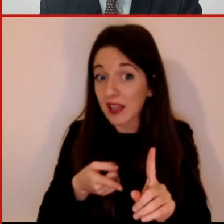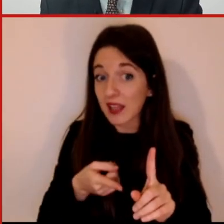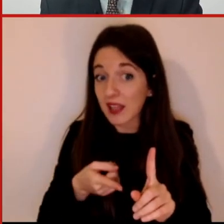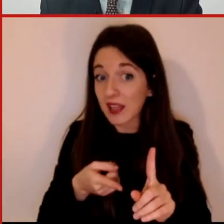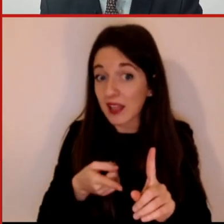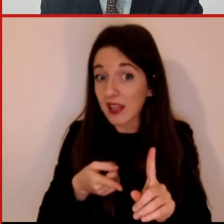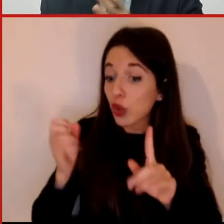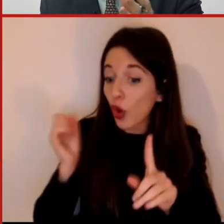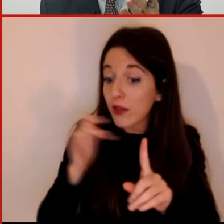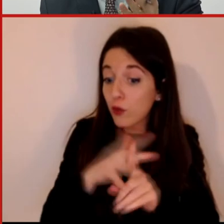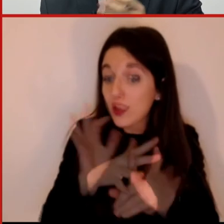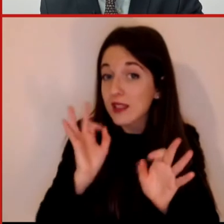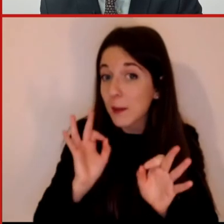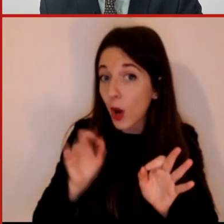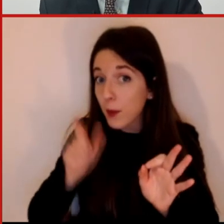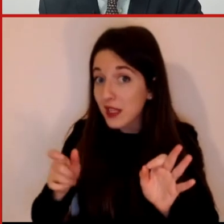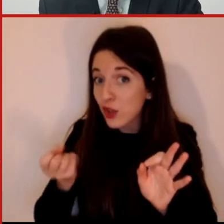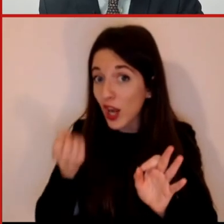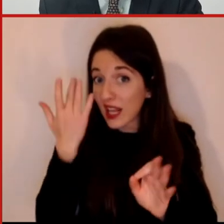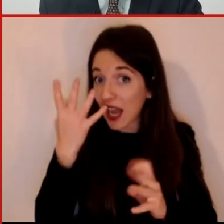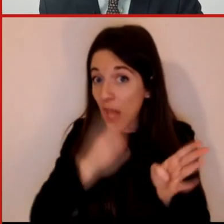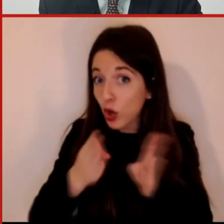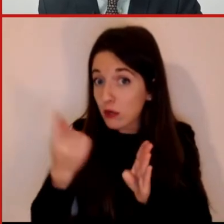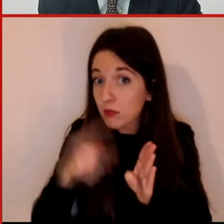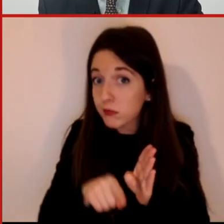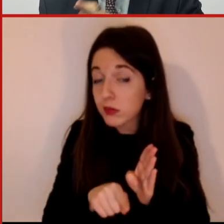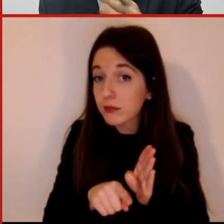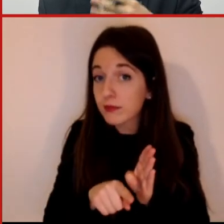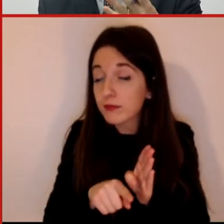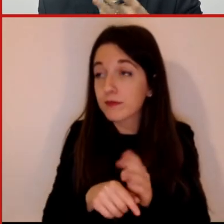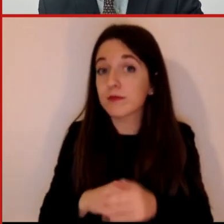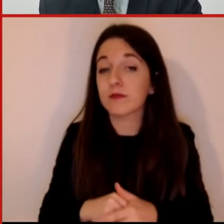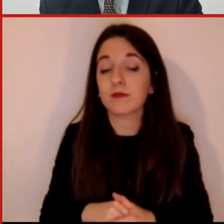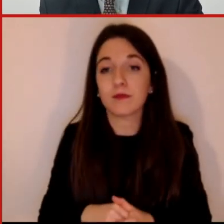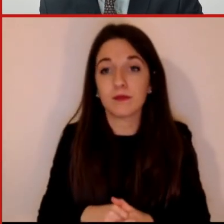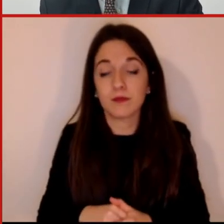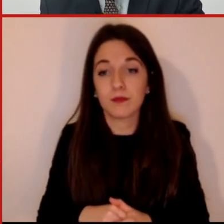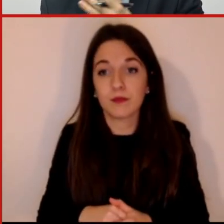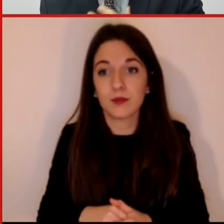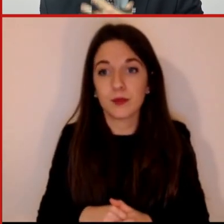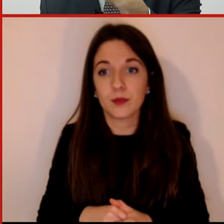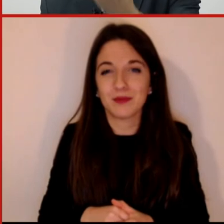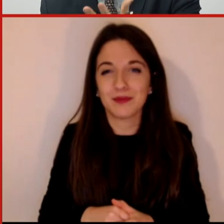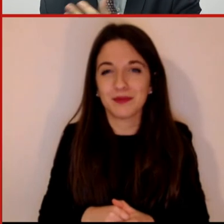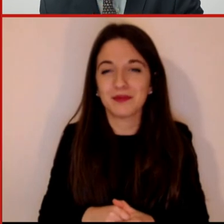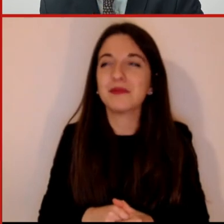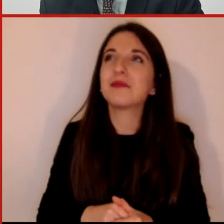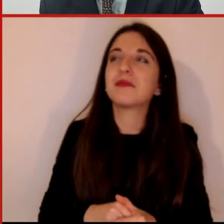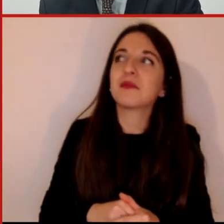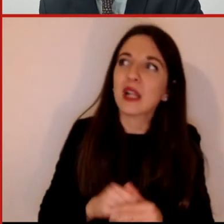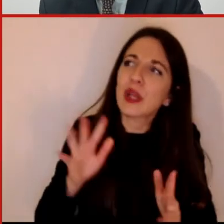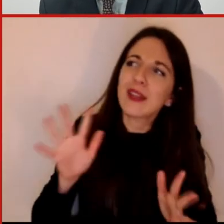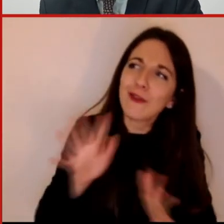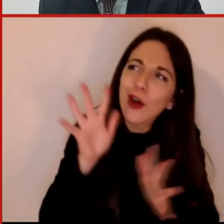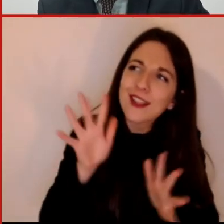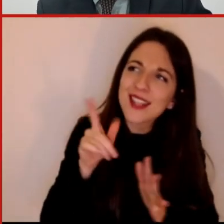diverse domande, forse anche scatenate dalla sua diciamo commento quando ha parlato di colui che disegna gli